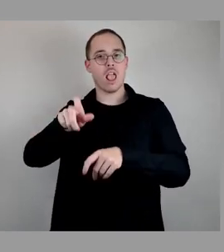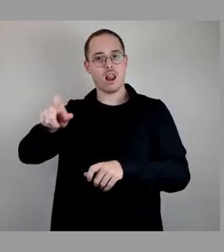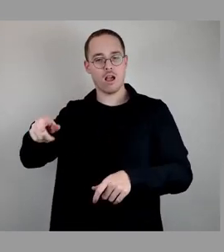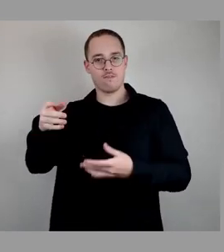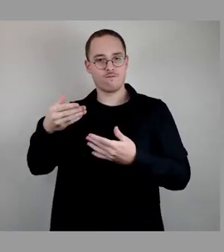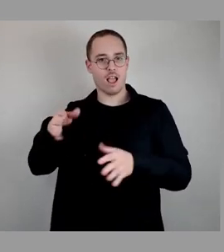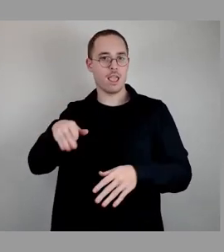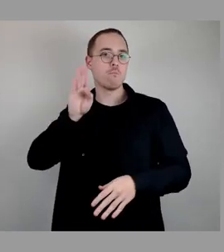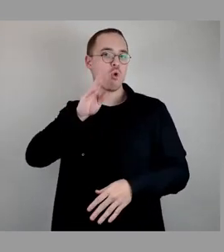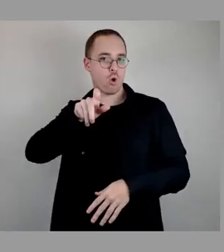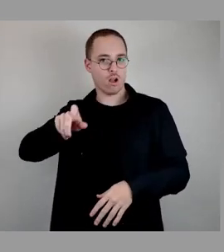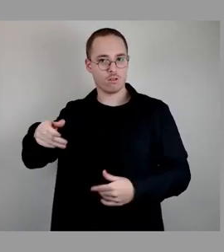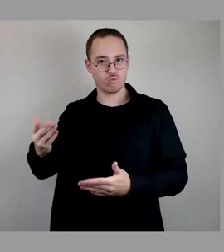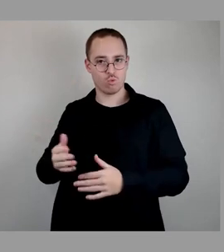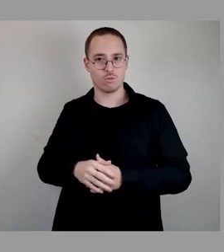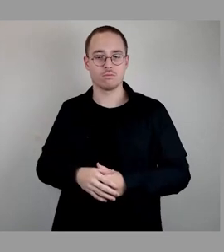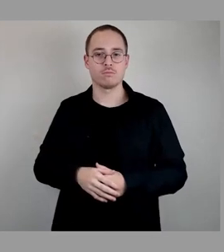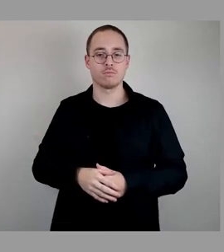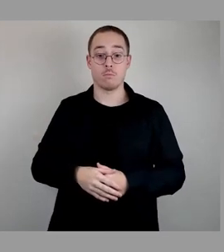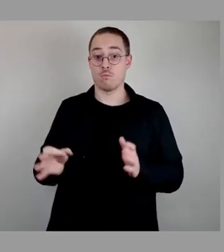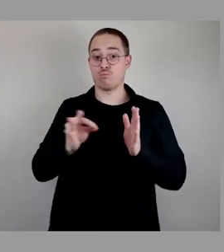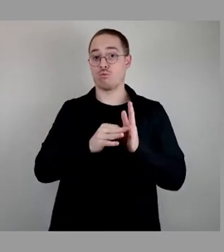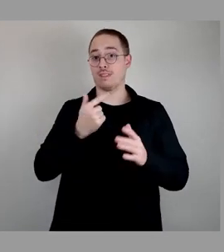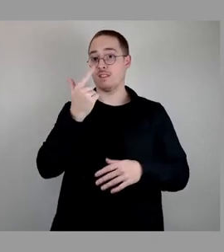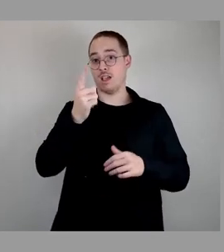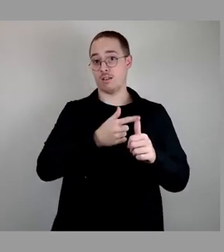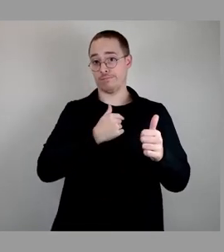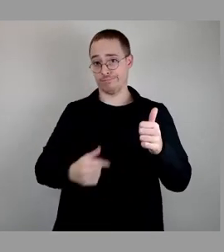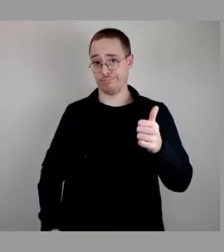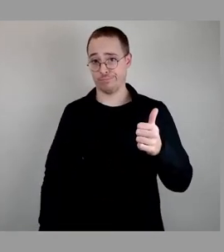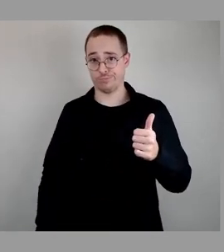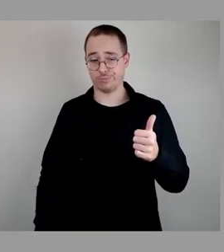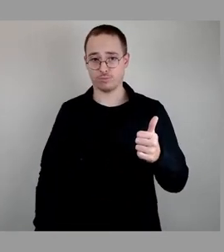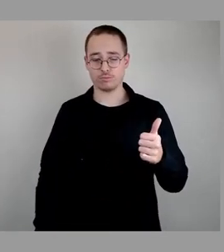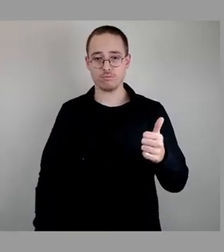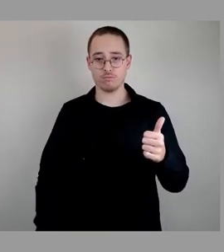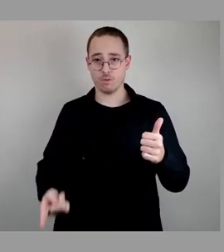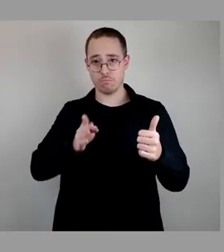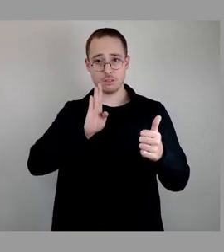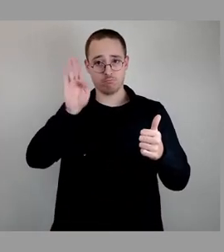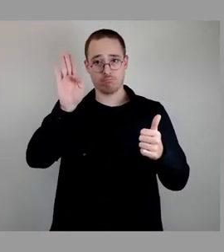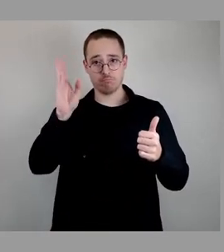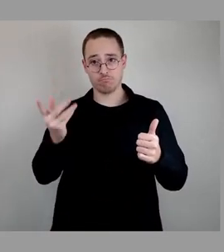Punkt 2, wer dem folgen möchte, den bitte ich jetzt um das Stimmzeichen.